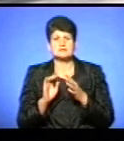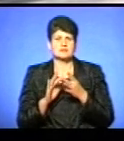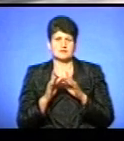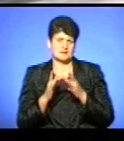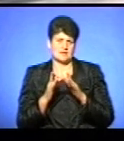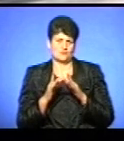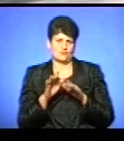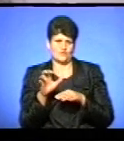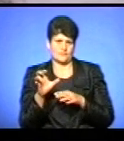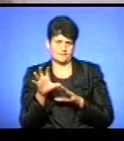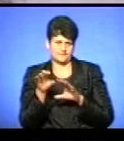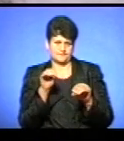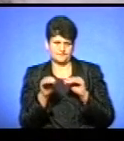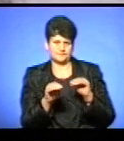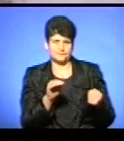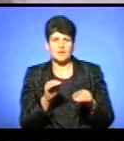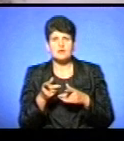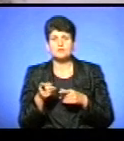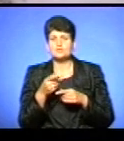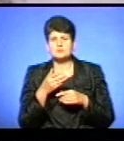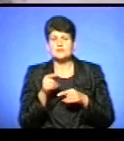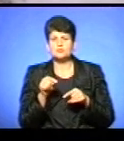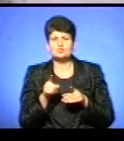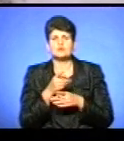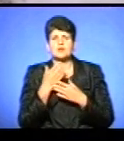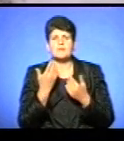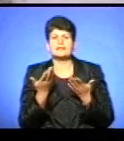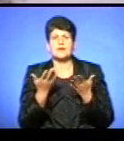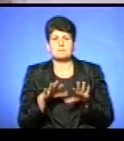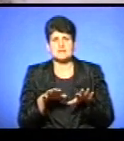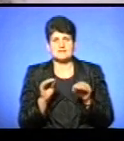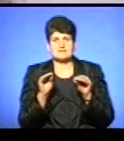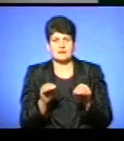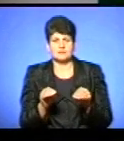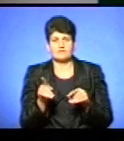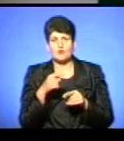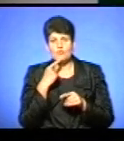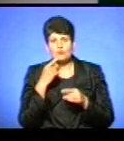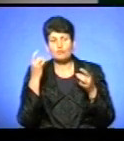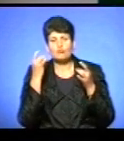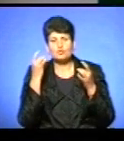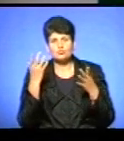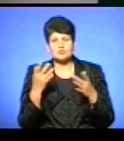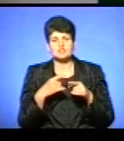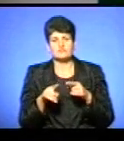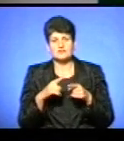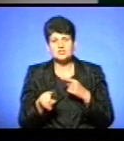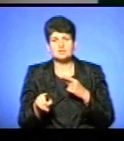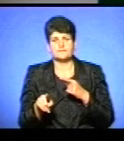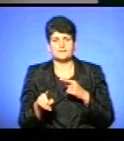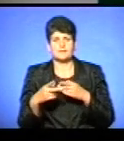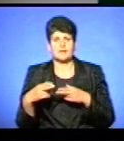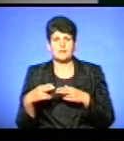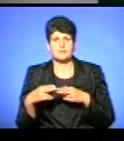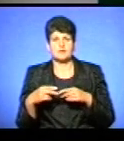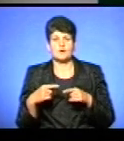неправильно паркуються. Можливо, не тому, що немає де стати, а тому що, як кажете ви, що хочуть швидше добратися